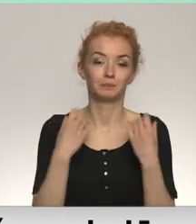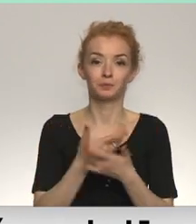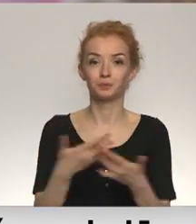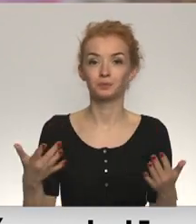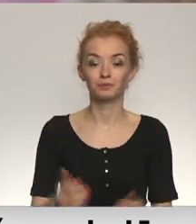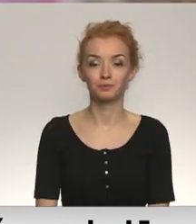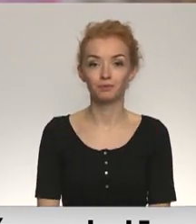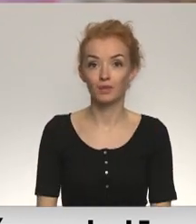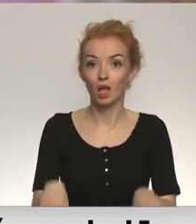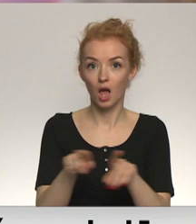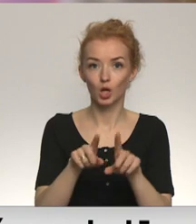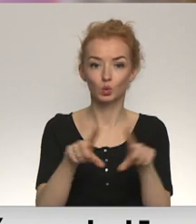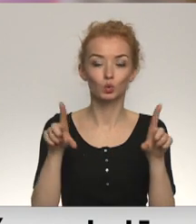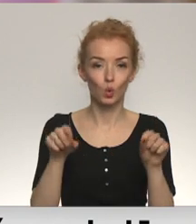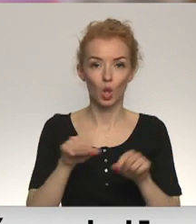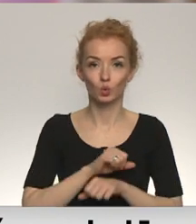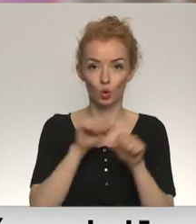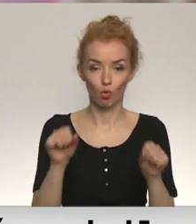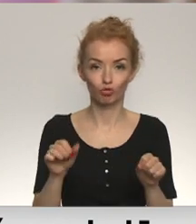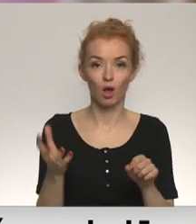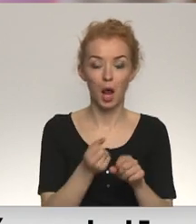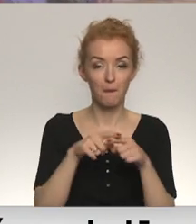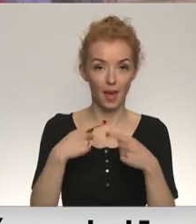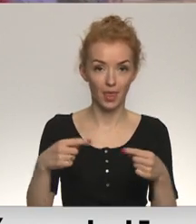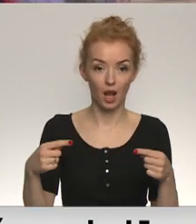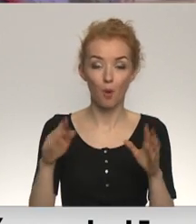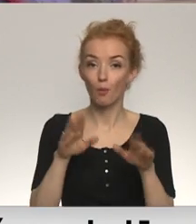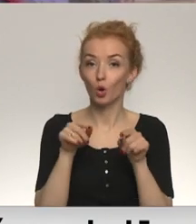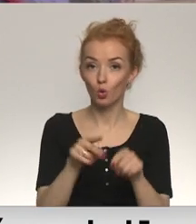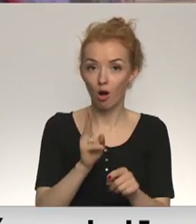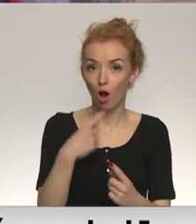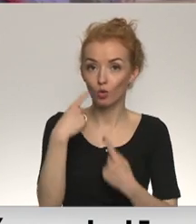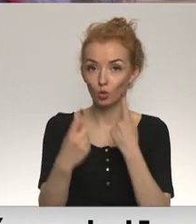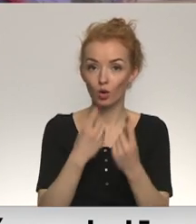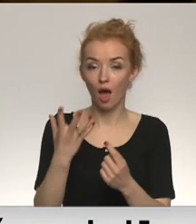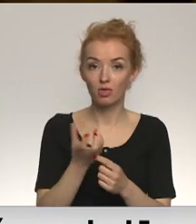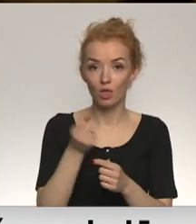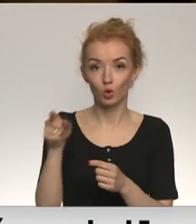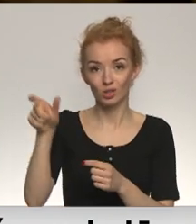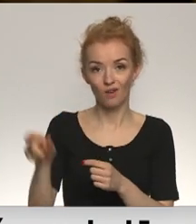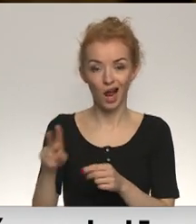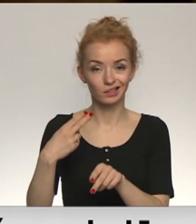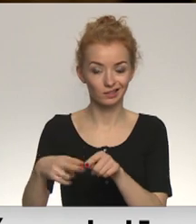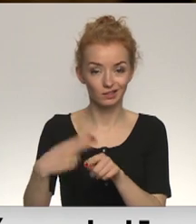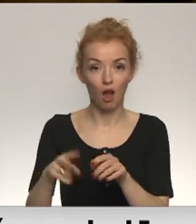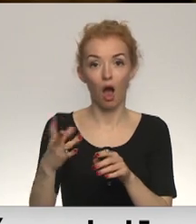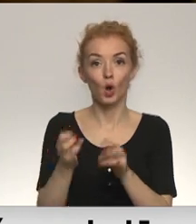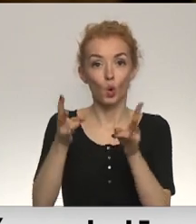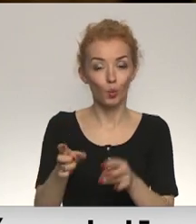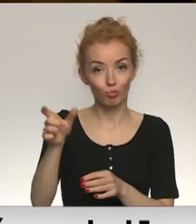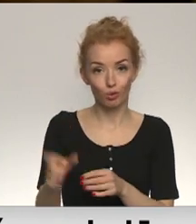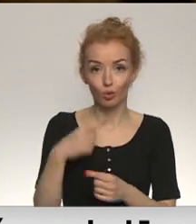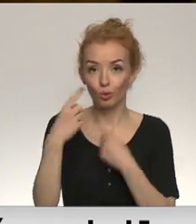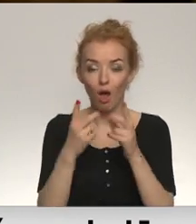problēmām. Tāpat skolas nodrošinās arī ar materiāliem par to, kā runāt ar pāridarītāju, kā ar upuri visu